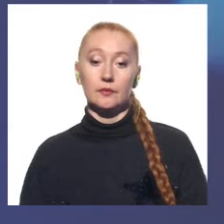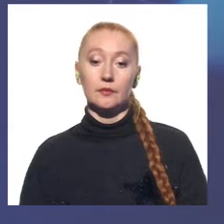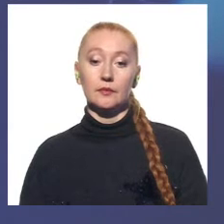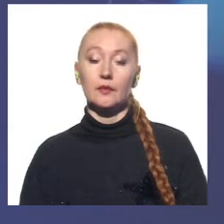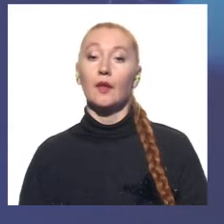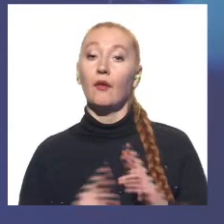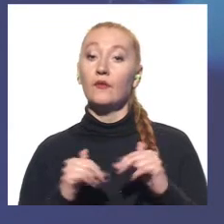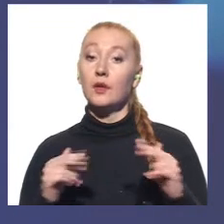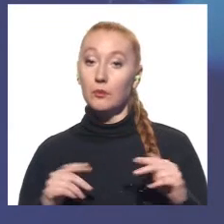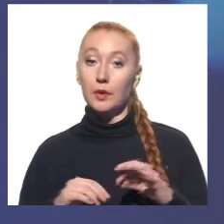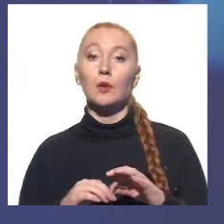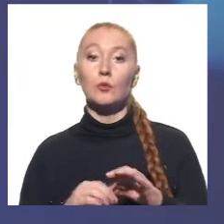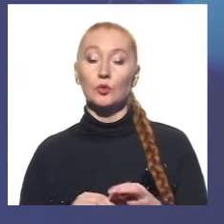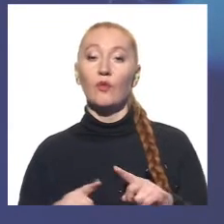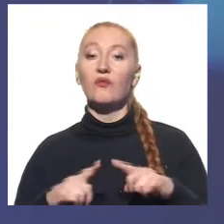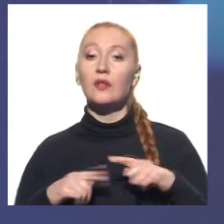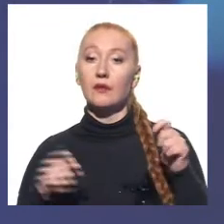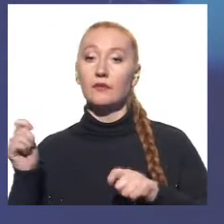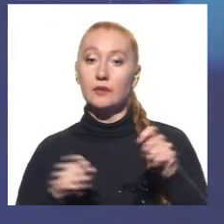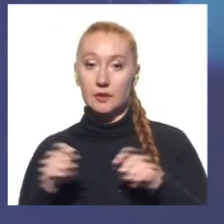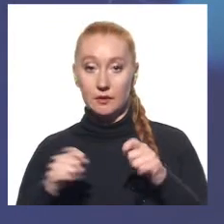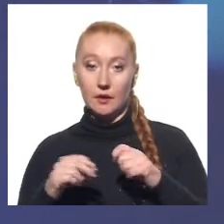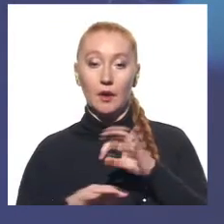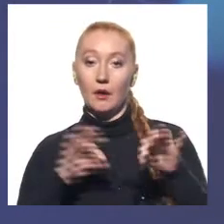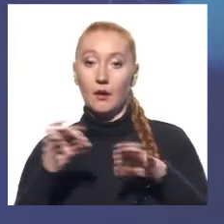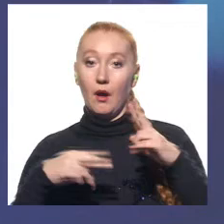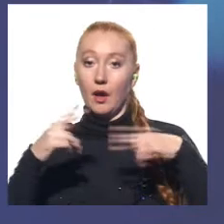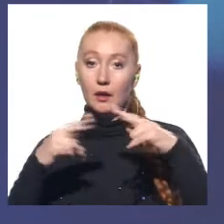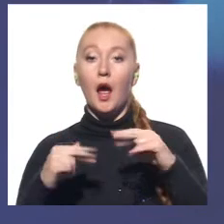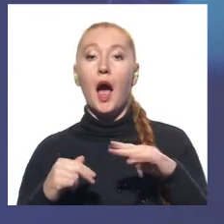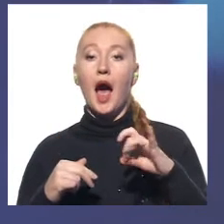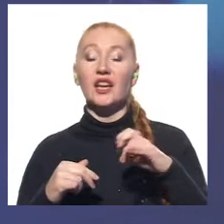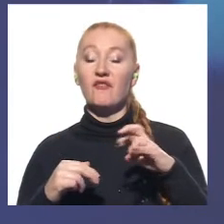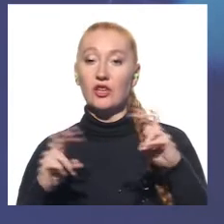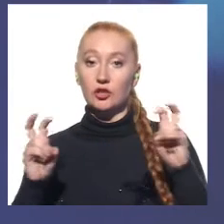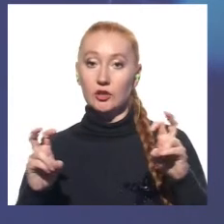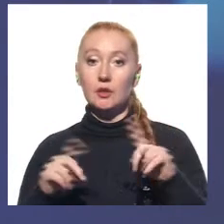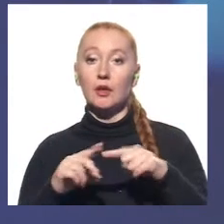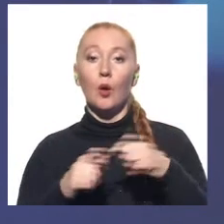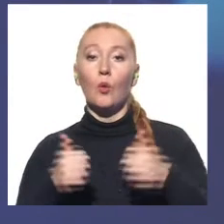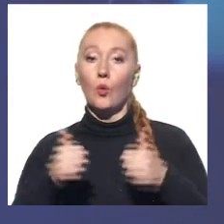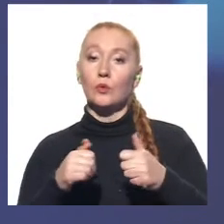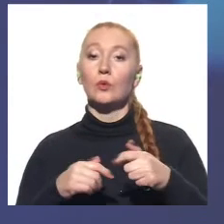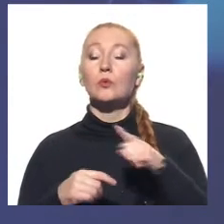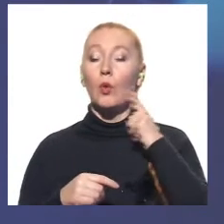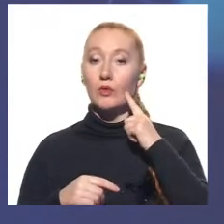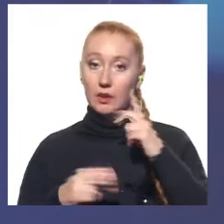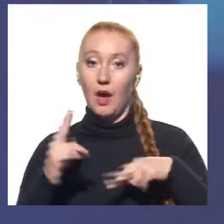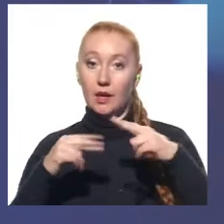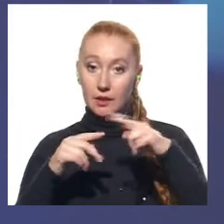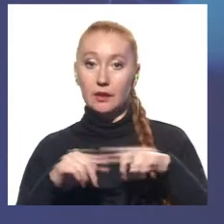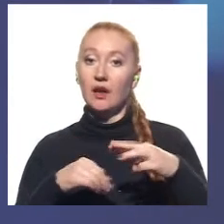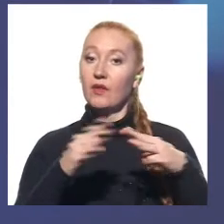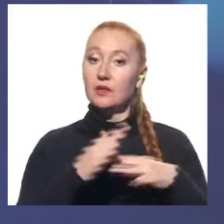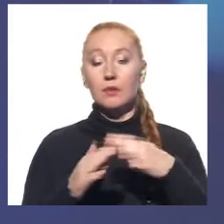У Дніпрі пройшов фінал фестивалю архітектури Архівіжн. Конкурс серед молодих архітекторів 18-35 років